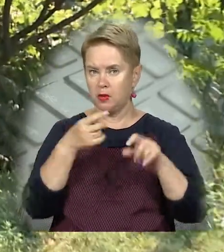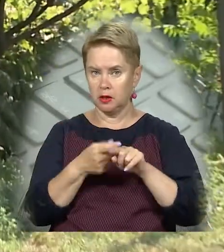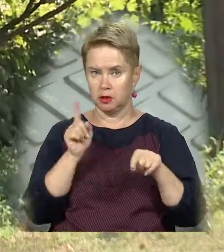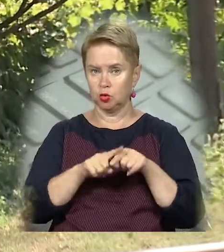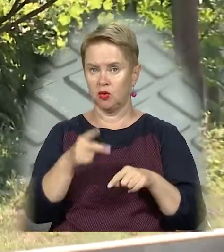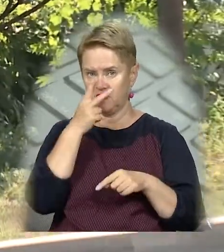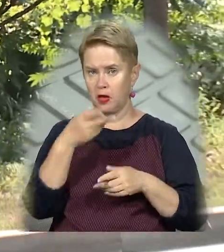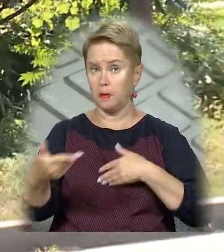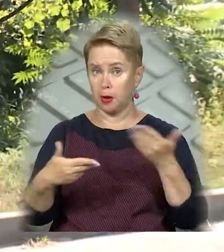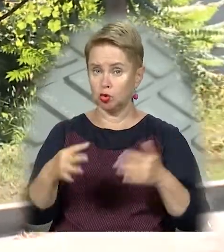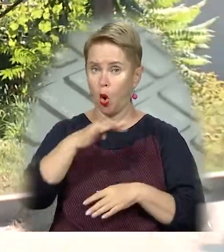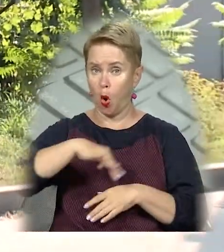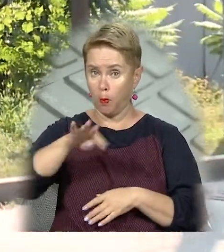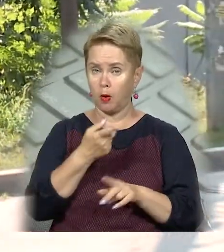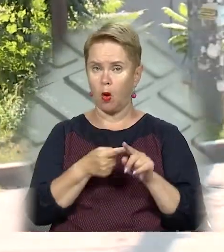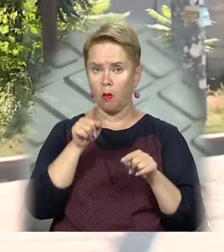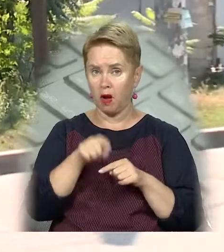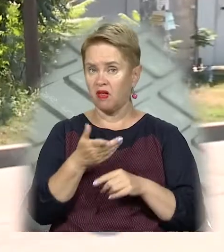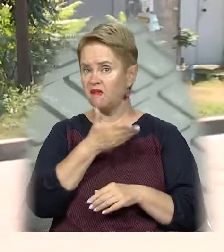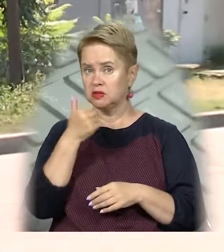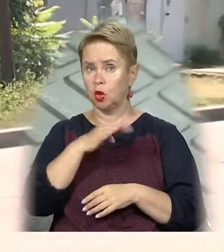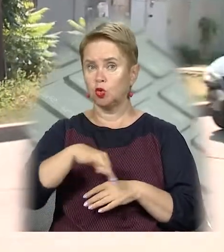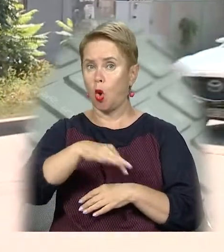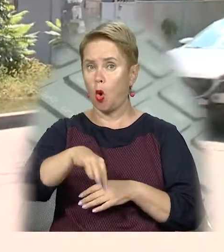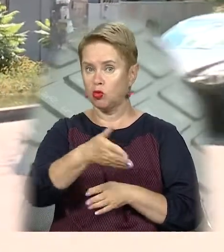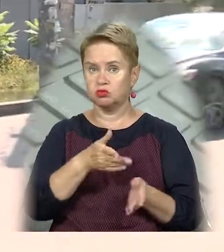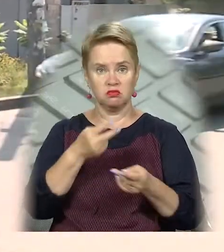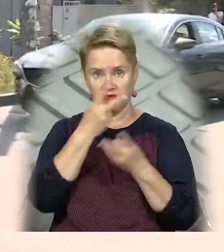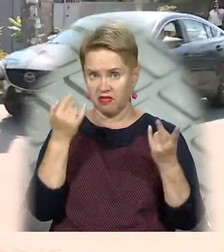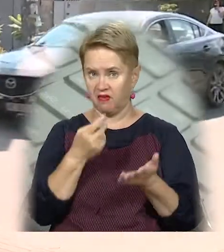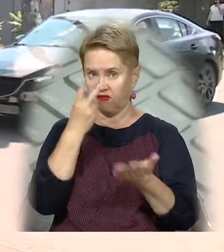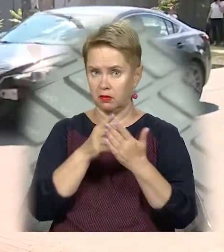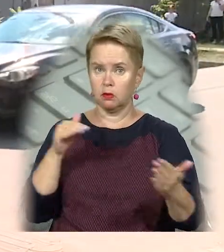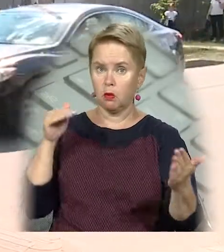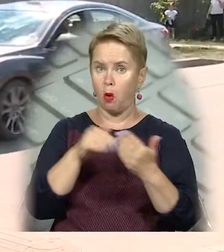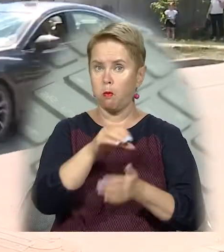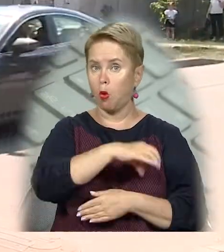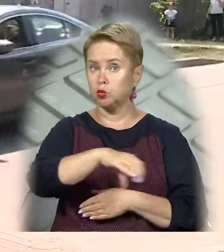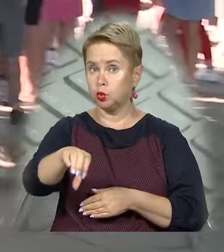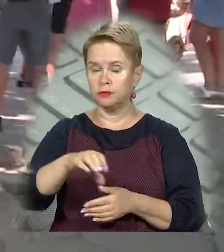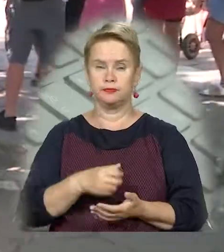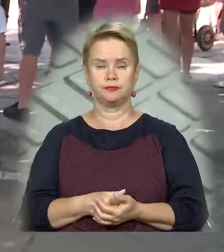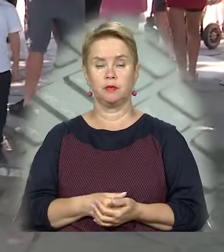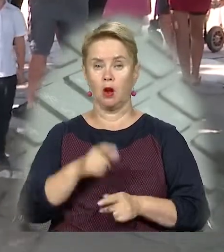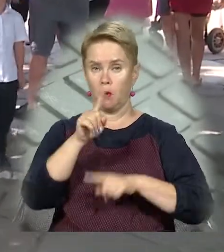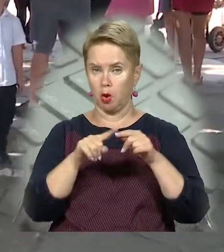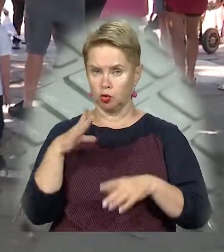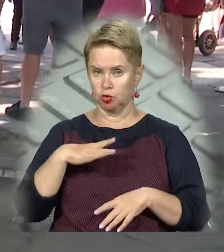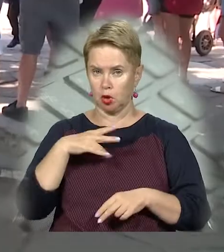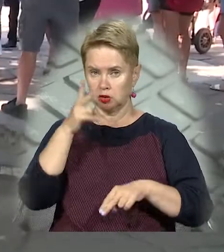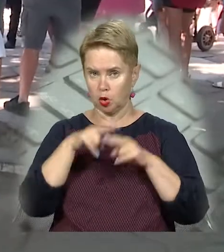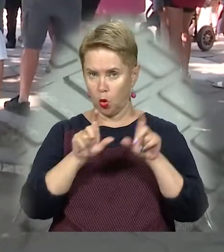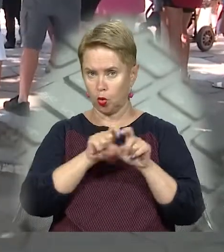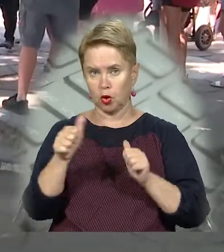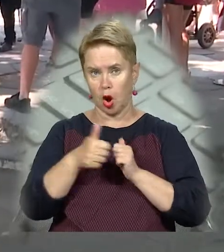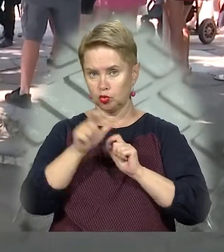Тут начебто і є пішохідний переход. Проте відсутня дорожня розмітка. Та й упирається він у бордюр. Батьки чекають закінчення